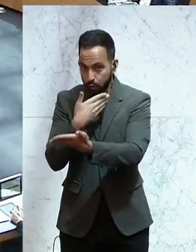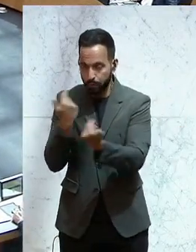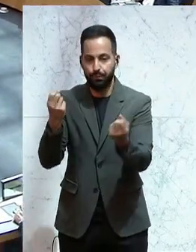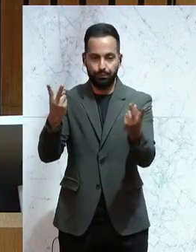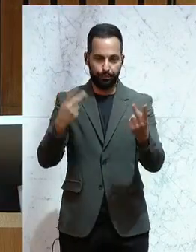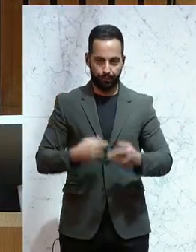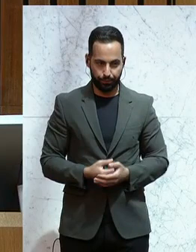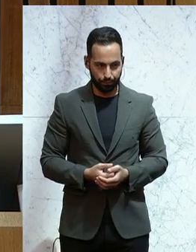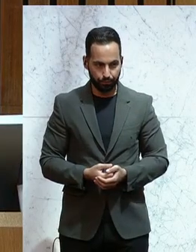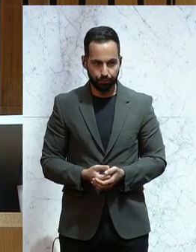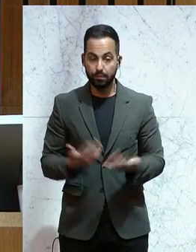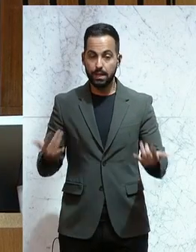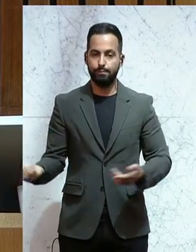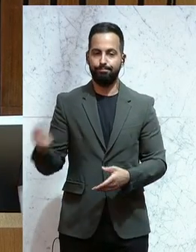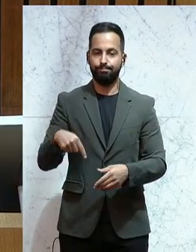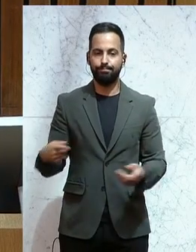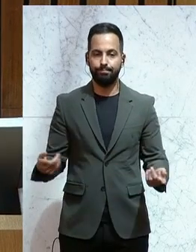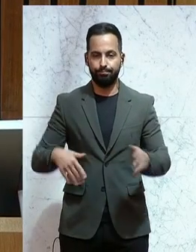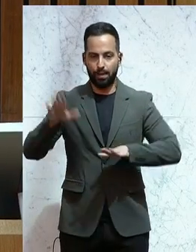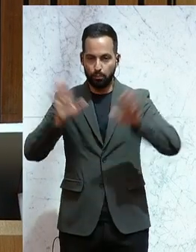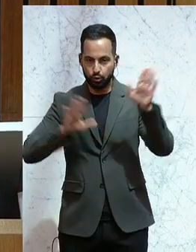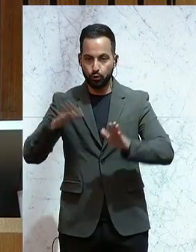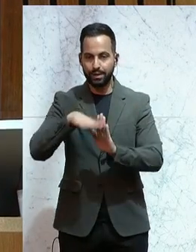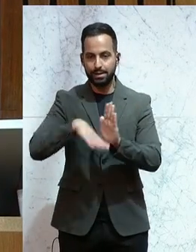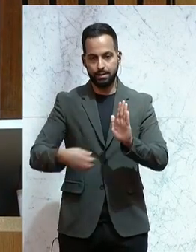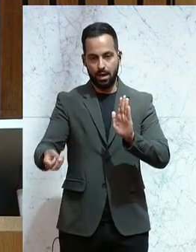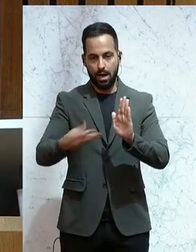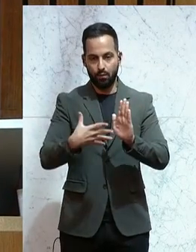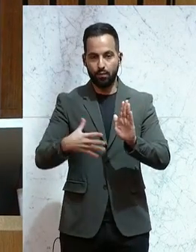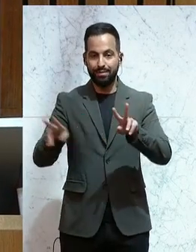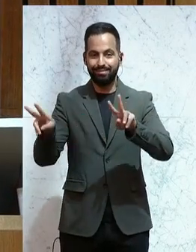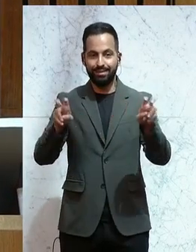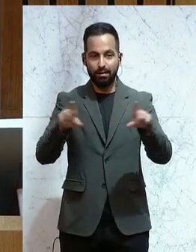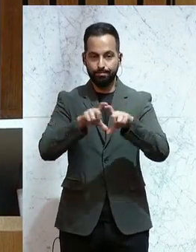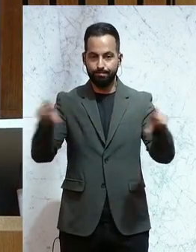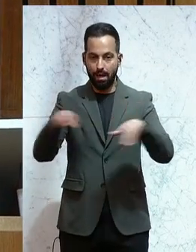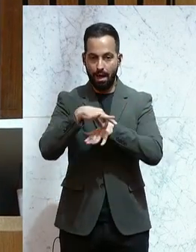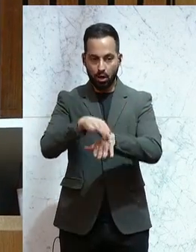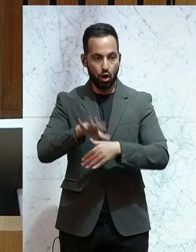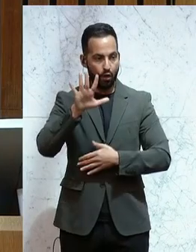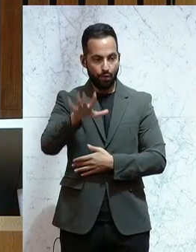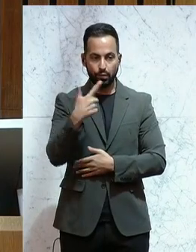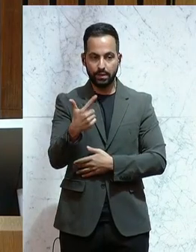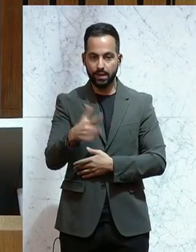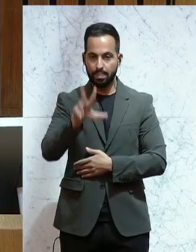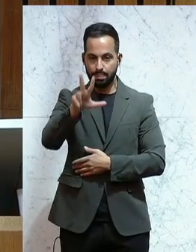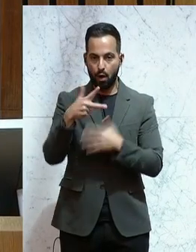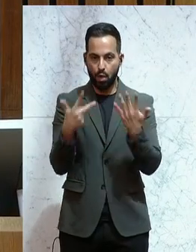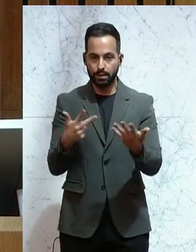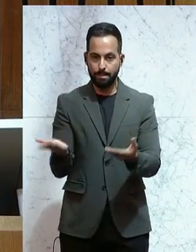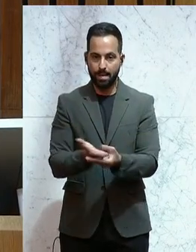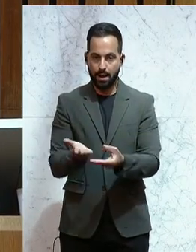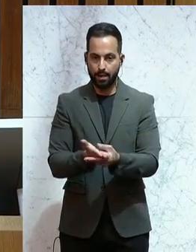nicht der Fall. Damit gelangen wir zur Abstimmung über den Gesetzentwurf samt Titel und Eingang in 2583 der